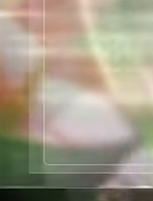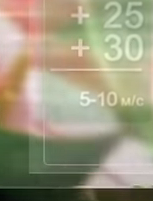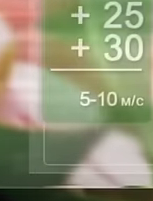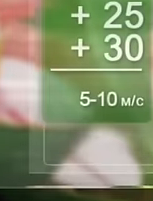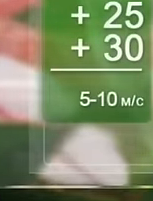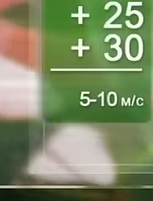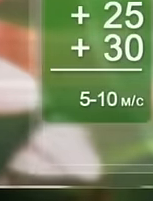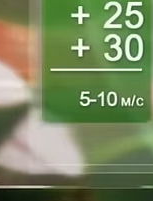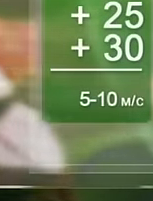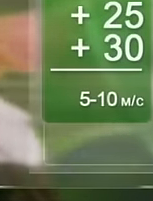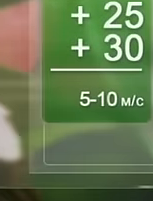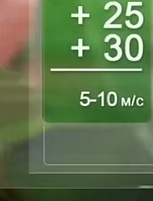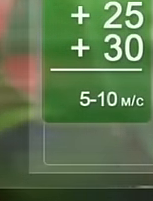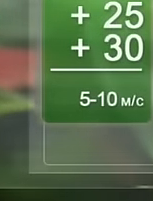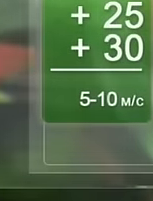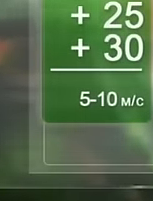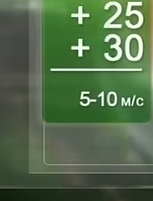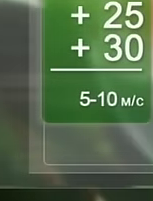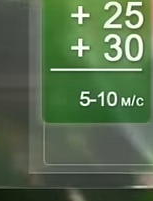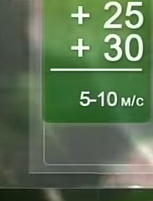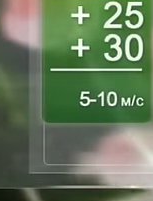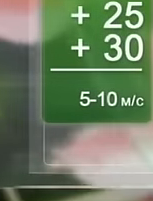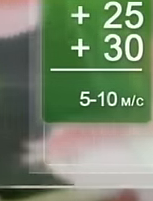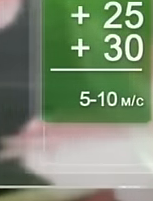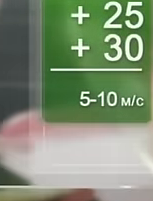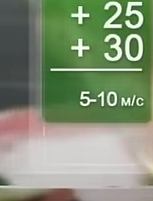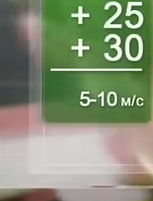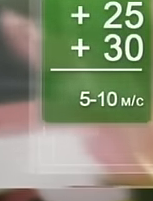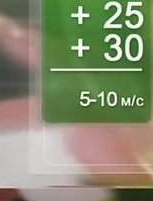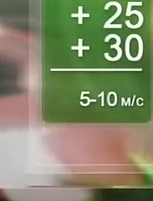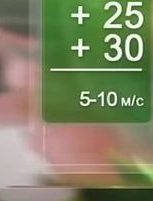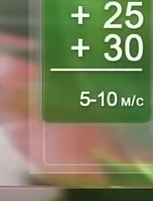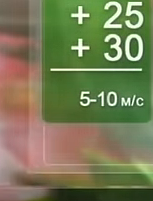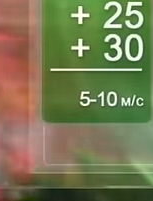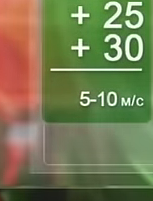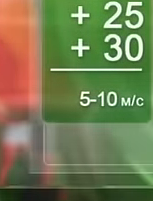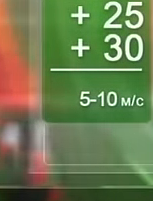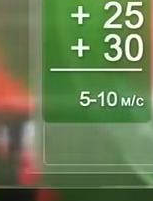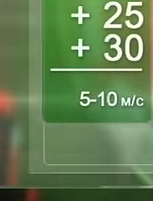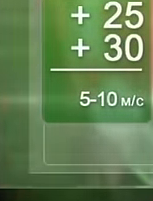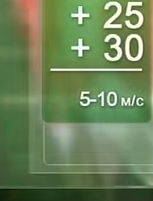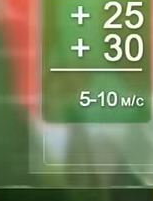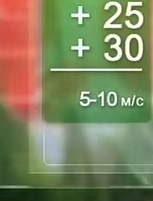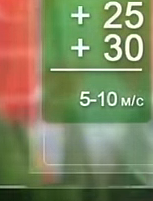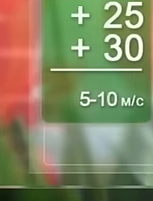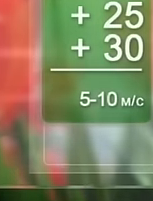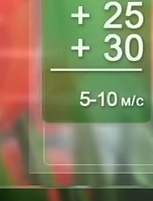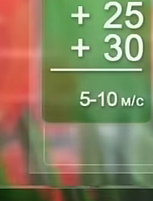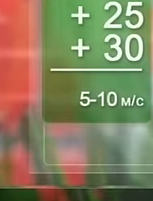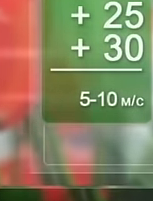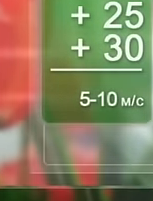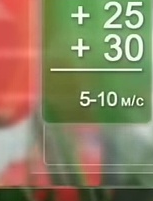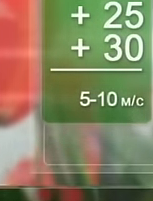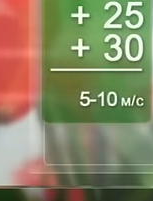день. У наступні три доби істотних опадів не передбачається. Температура повітря поступово підвищиться вночі – до 15-20 градусів